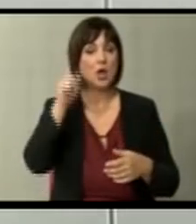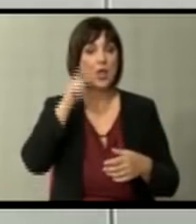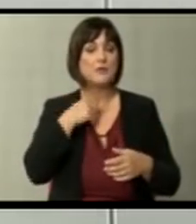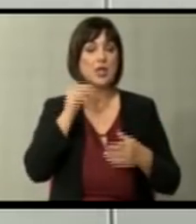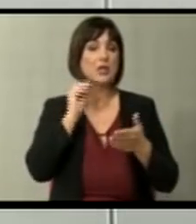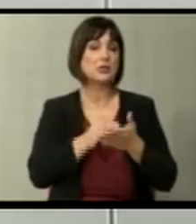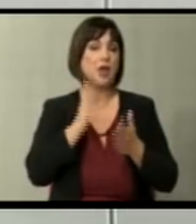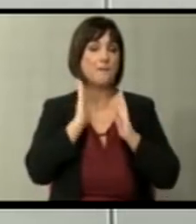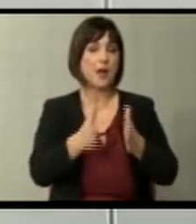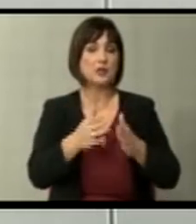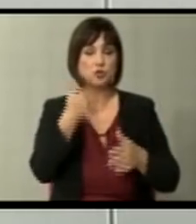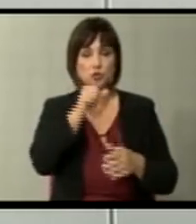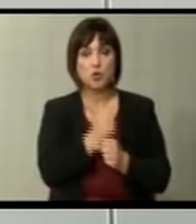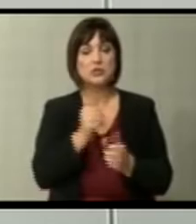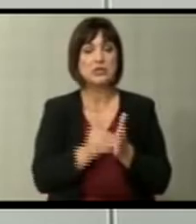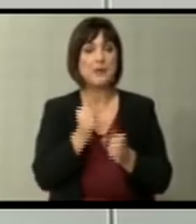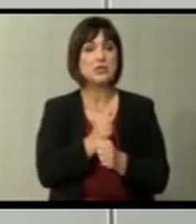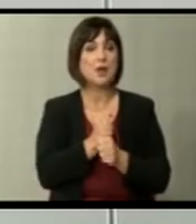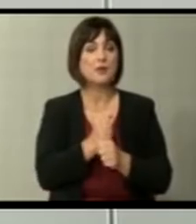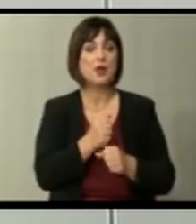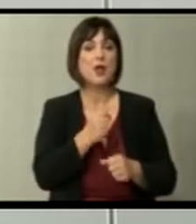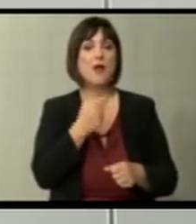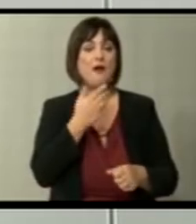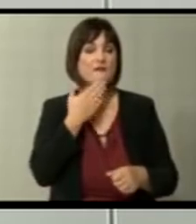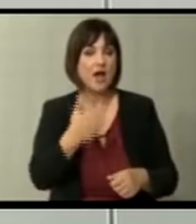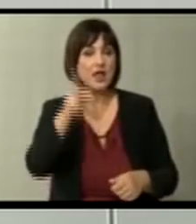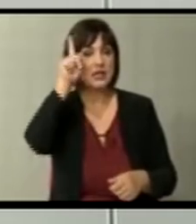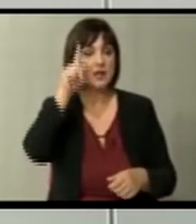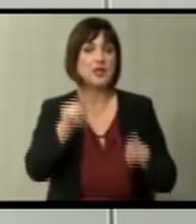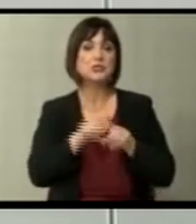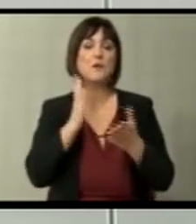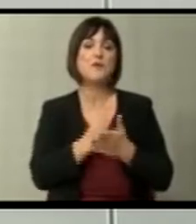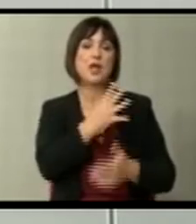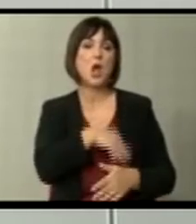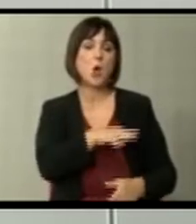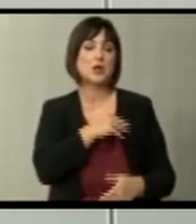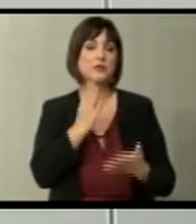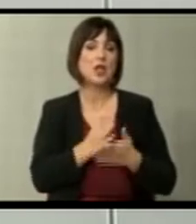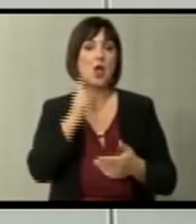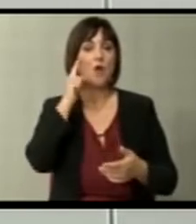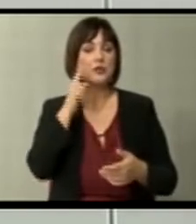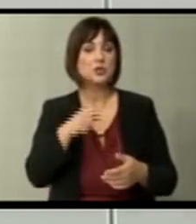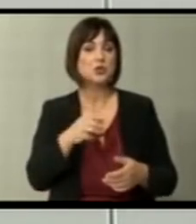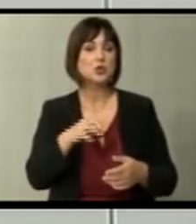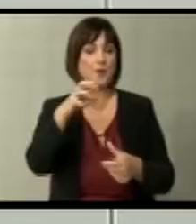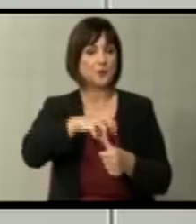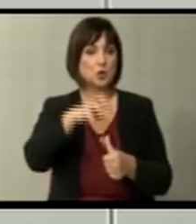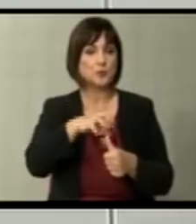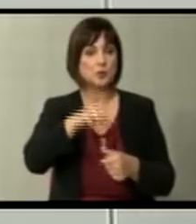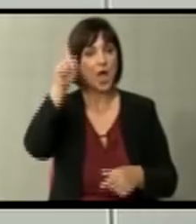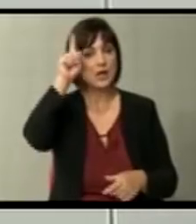нацртат траекторијата што треба да правиме, Данке, Дојчлен, да заличиме на Хрватите на времето кога реално со спонзорството на